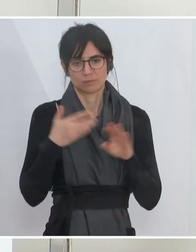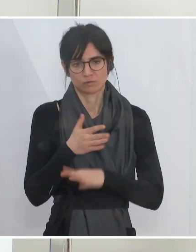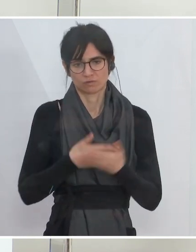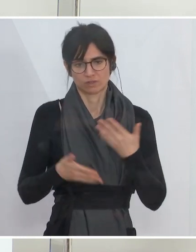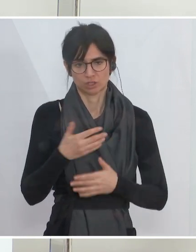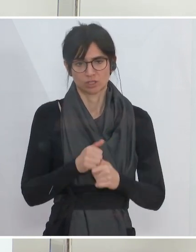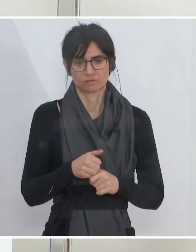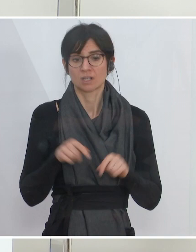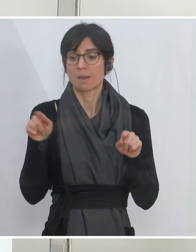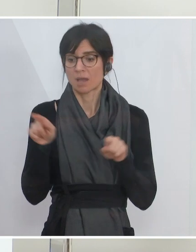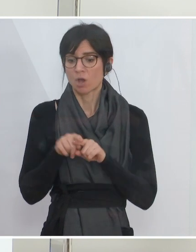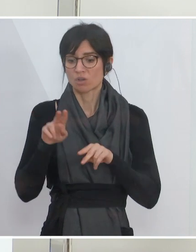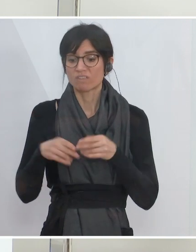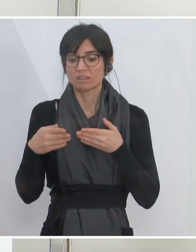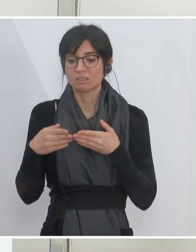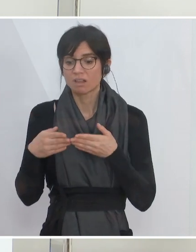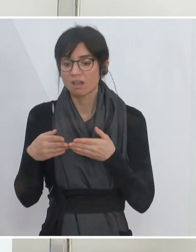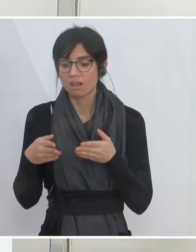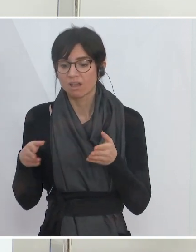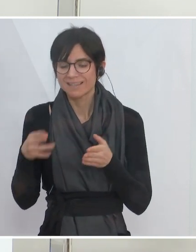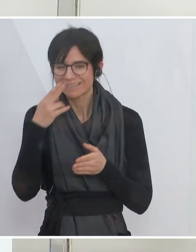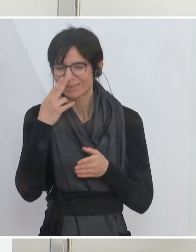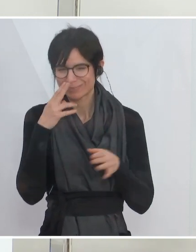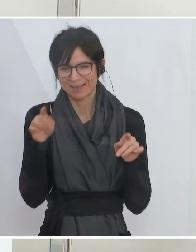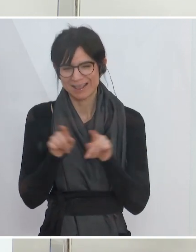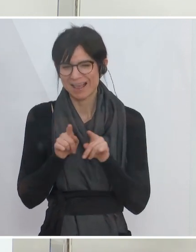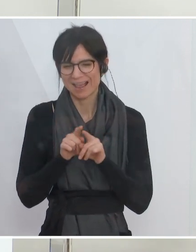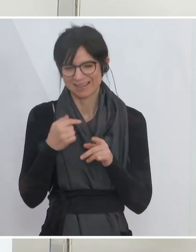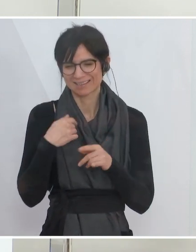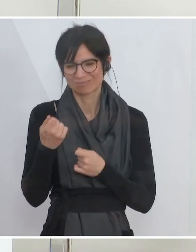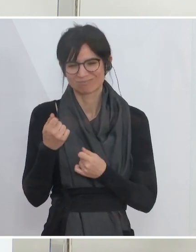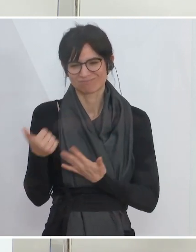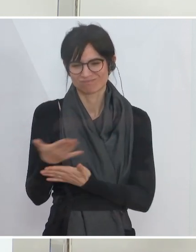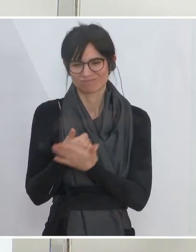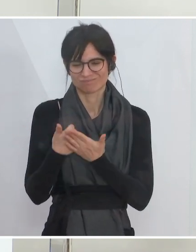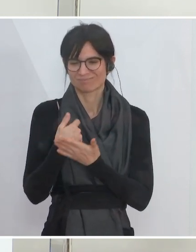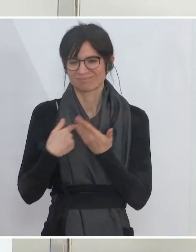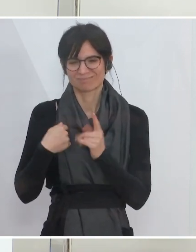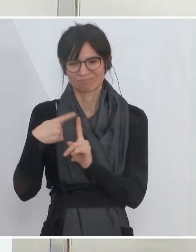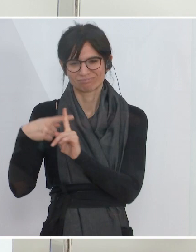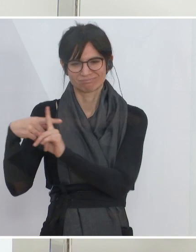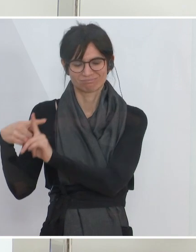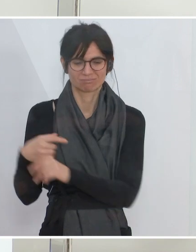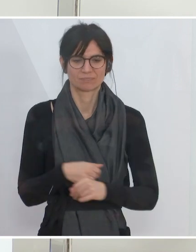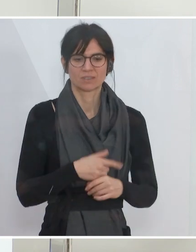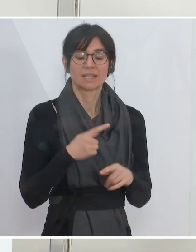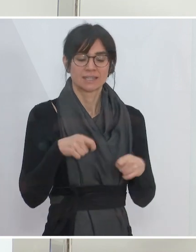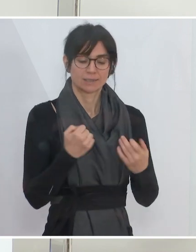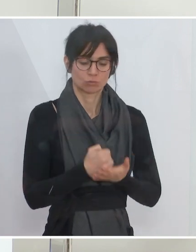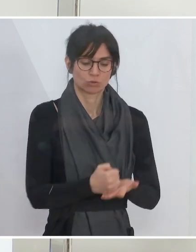wirtschaftlich auszahlen. Das heißt aber nichtsdestotrotz, dass es weiter noch Unterstützungen für Betriebe gibt, für